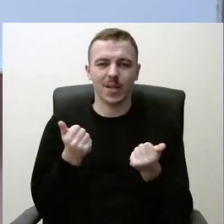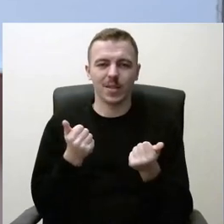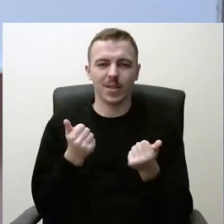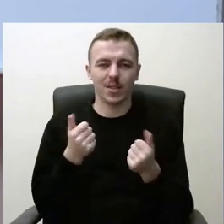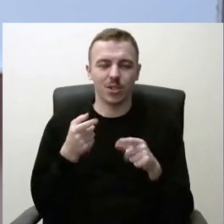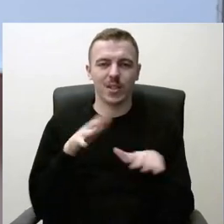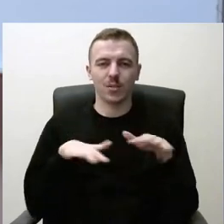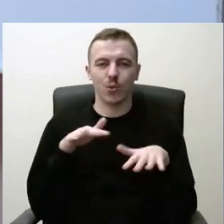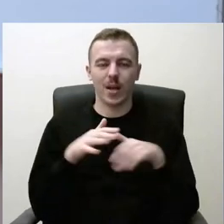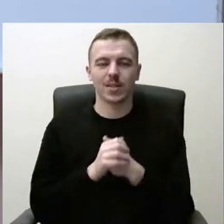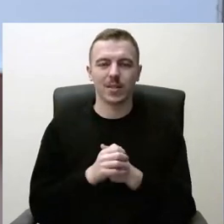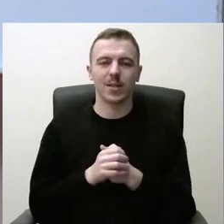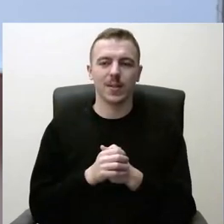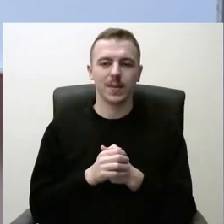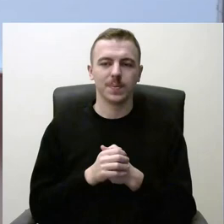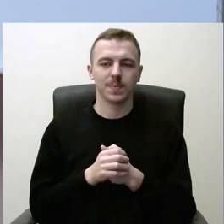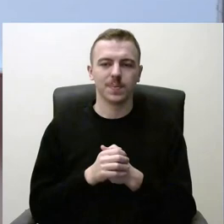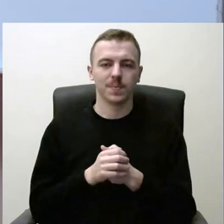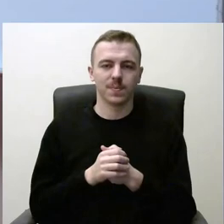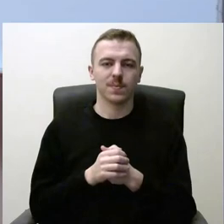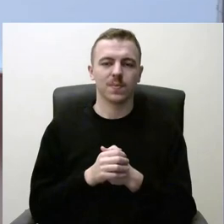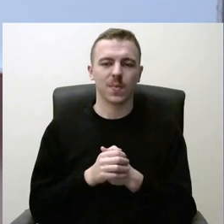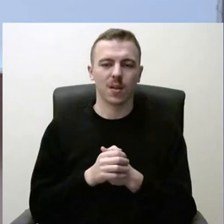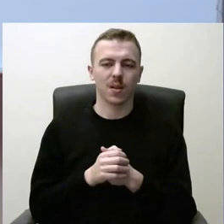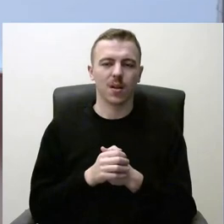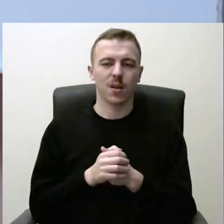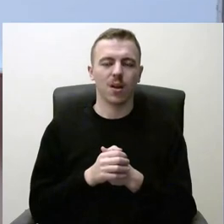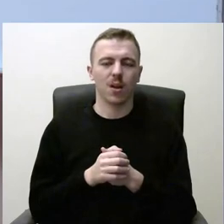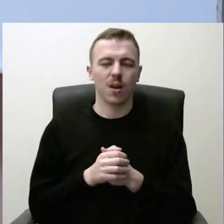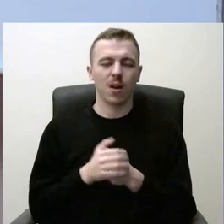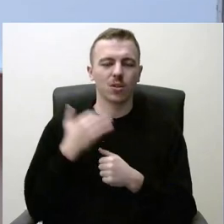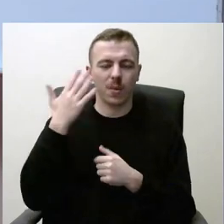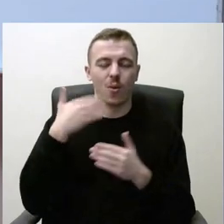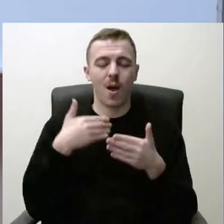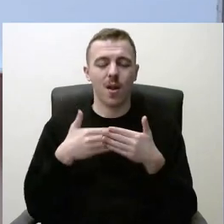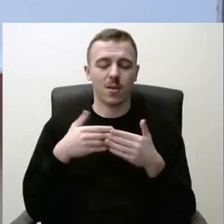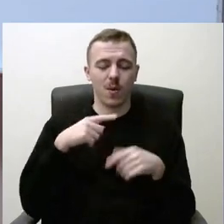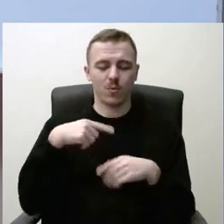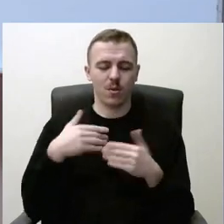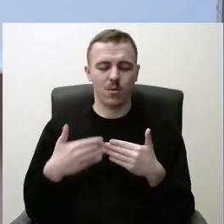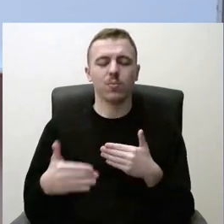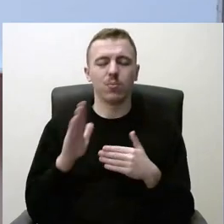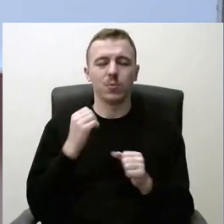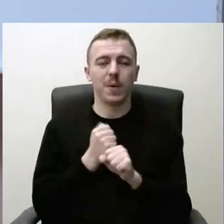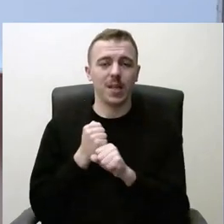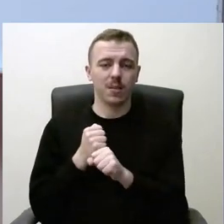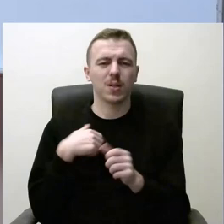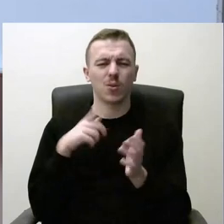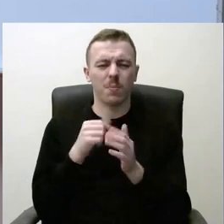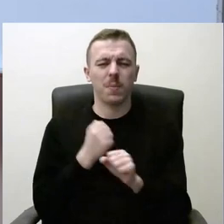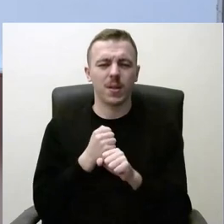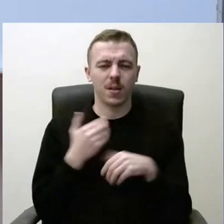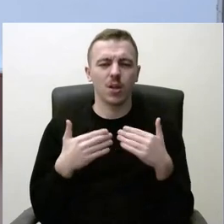situaciją. Ir manau, kad tą artimiausių laikų tikrai ir darysime ir turime padaryti tą